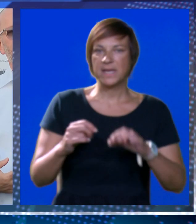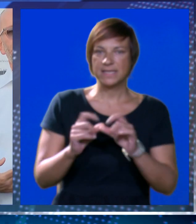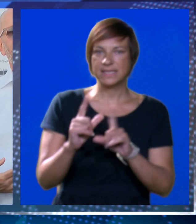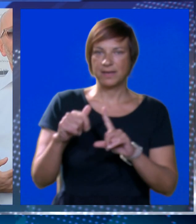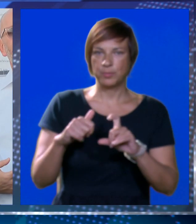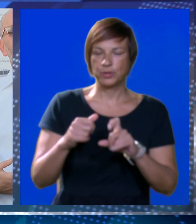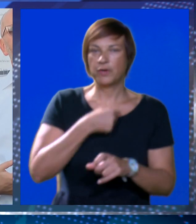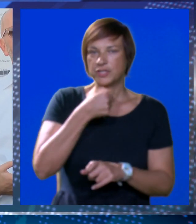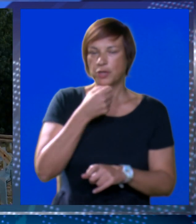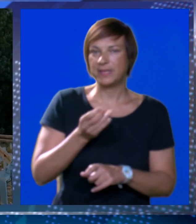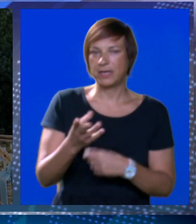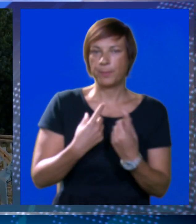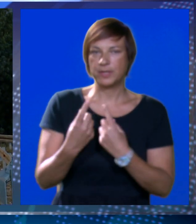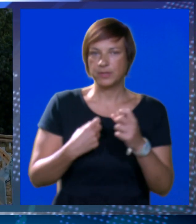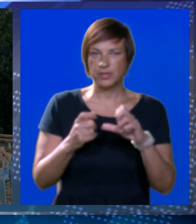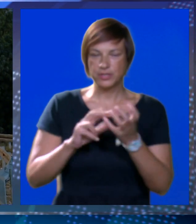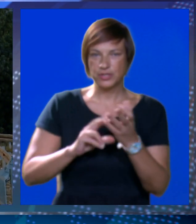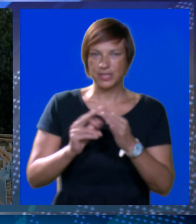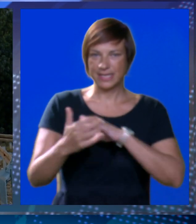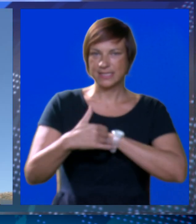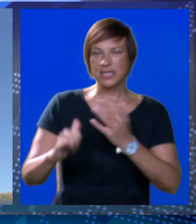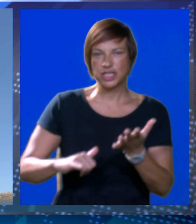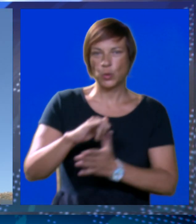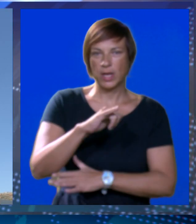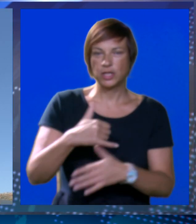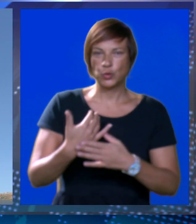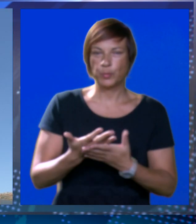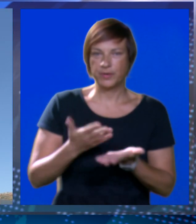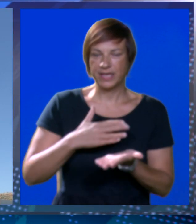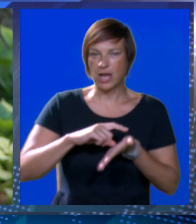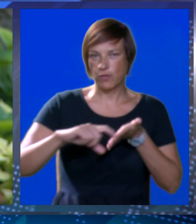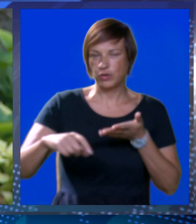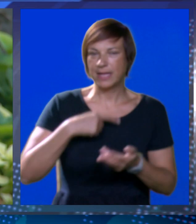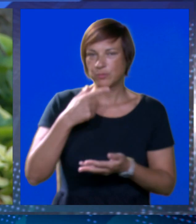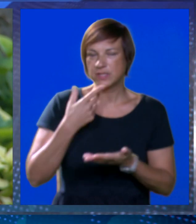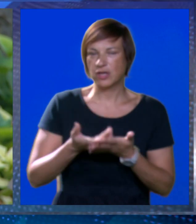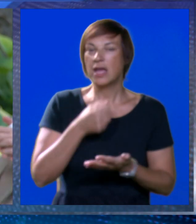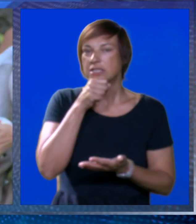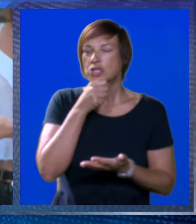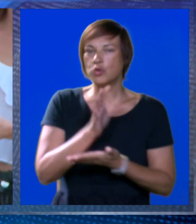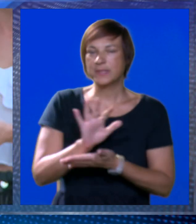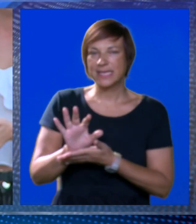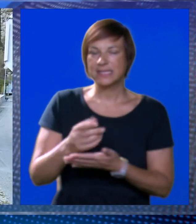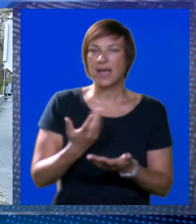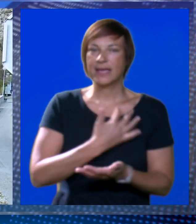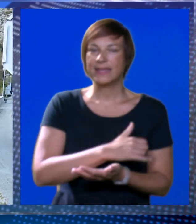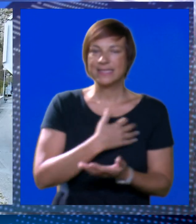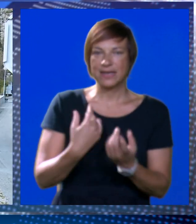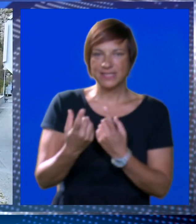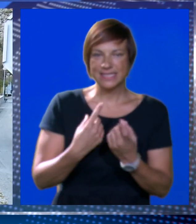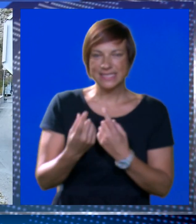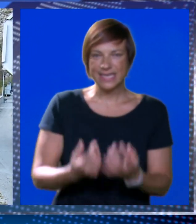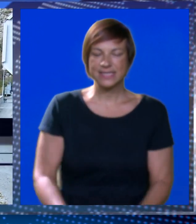Ministar Oleg Butković komentirao brzu cestu od Osojnika do Zračne Luka Dubrovnik. Na ovu temu se oglasili iz Župske stranke, te iz